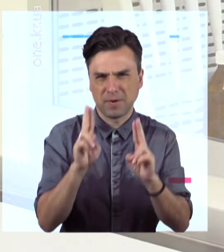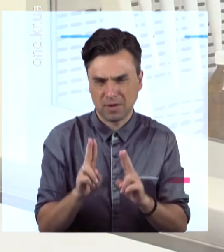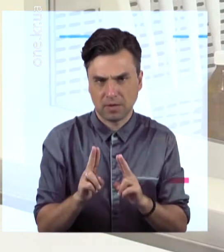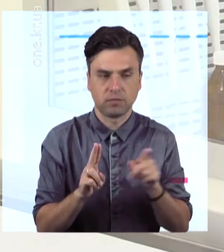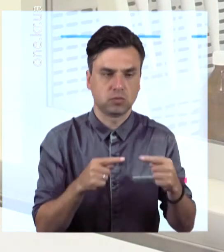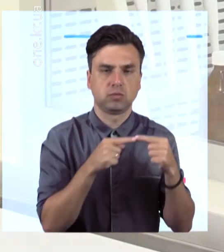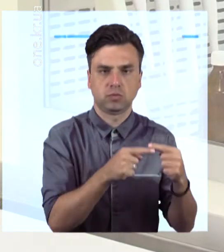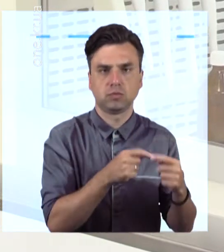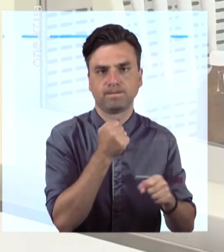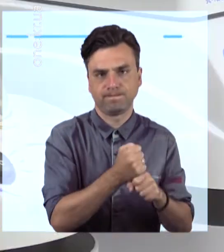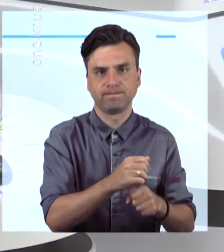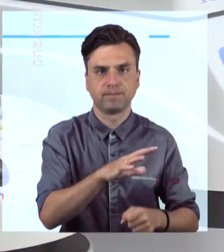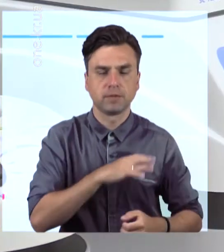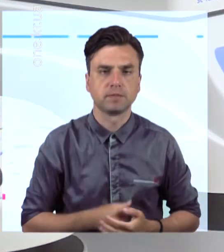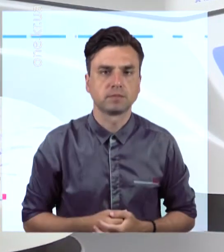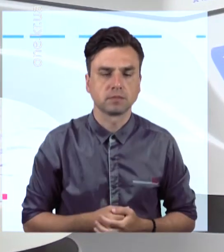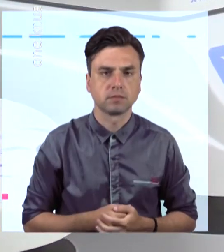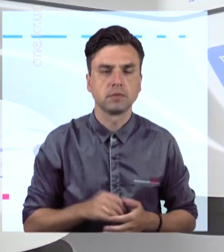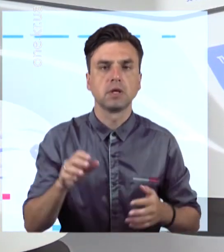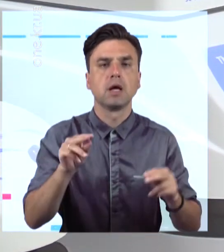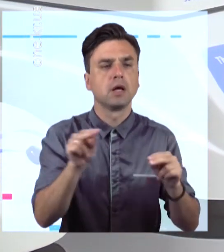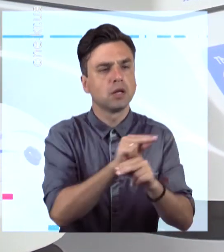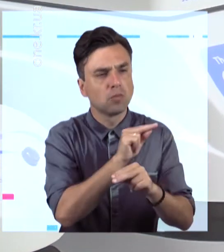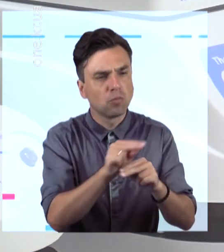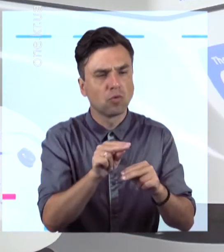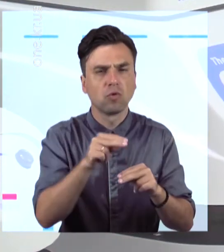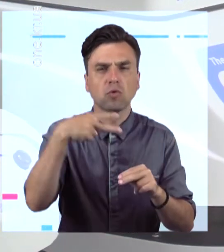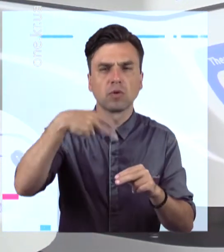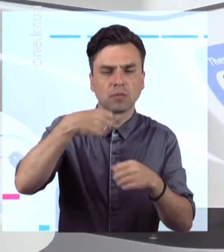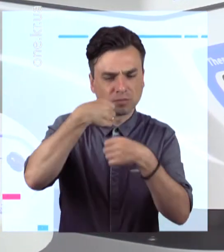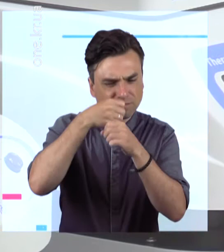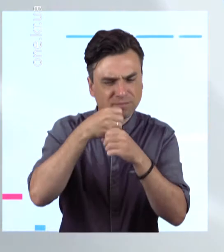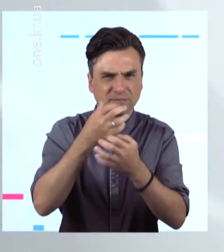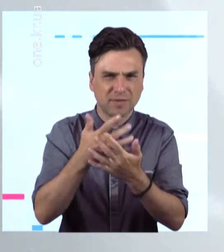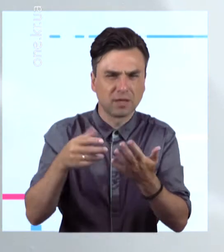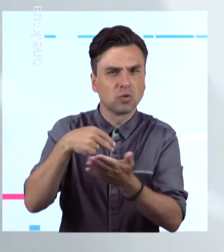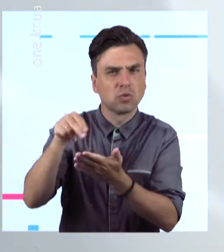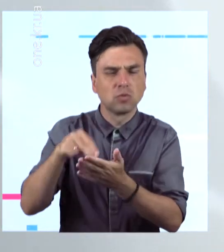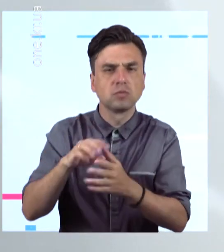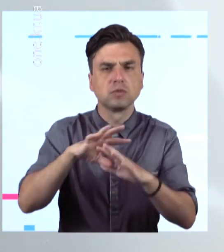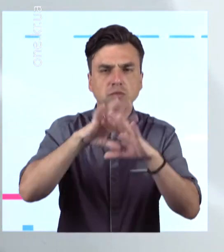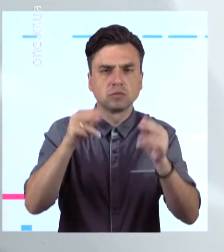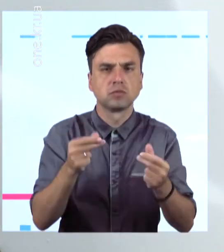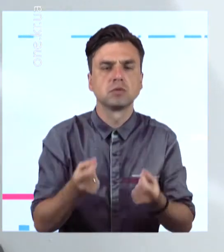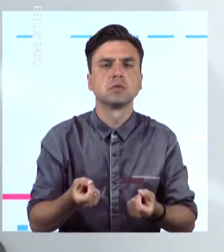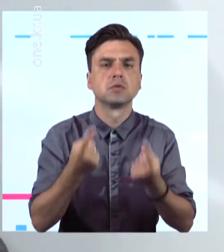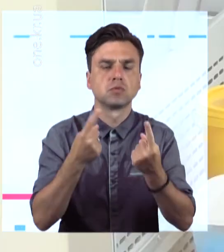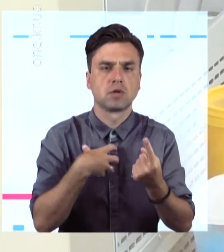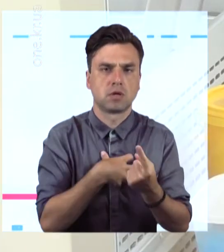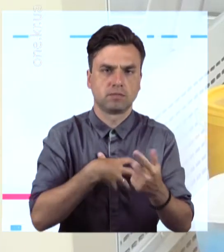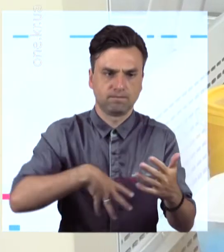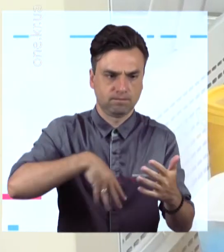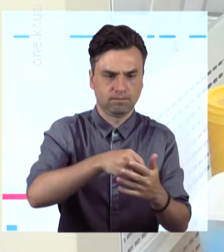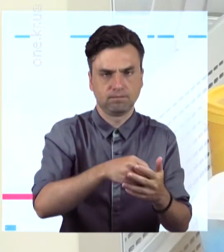ремонту відділу, а також закупівлю лабораторного обладнання профінансували за рахунок міського бюджету. Зокрема, лише придбання необхідного остаткування